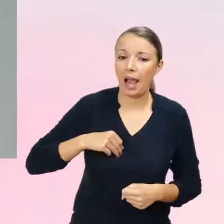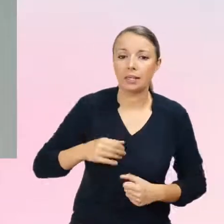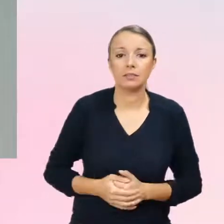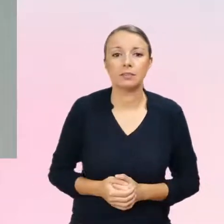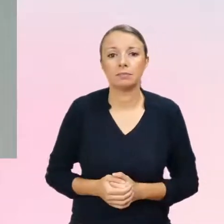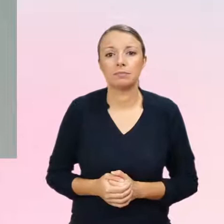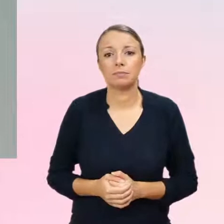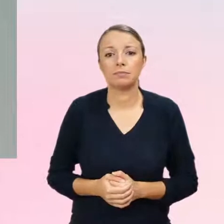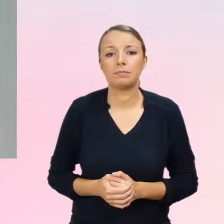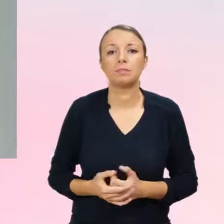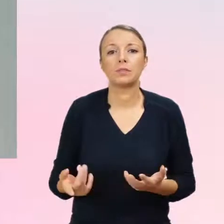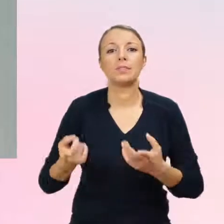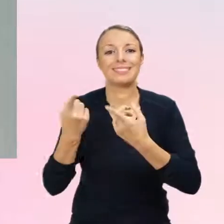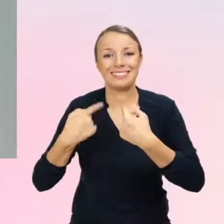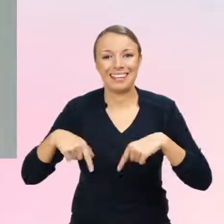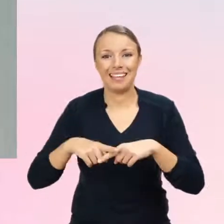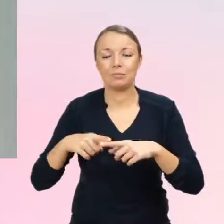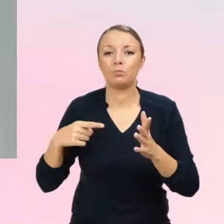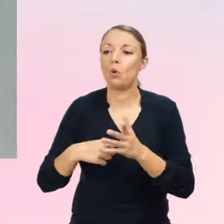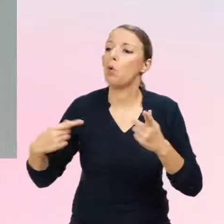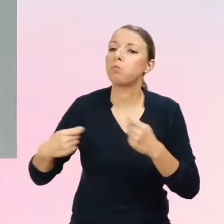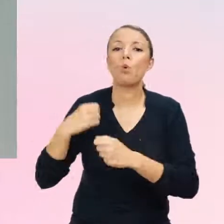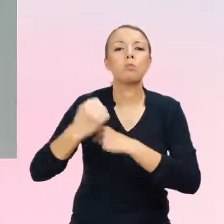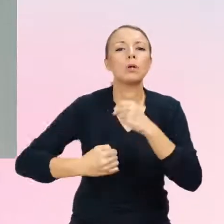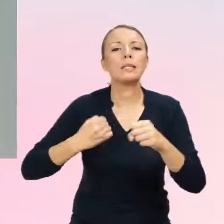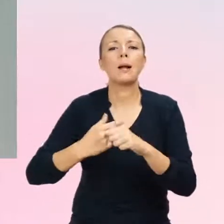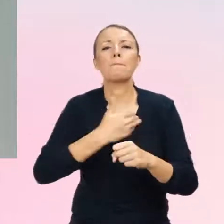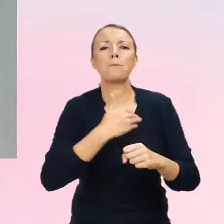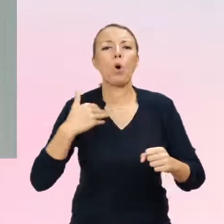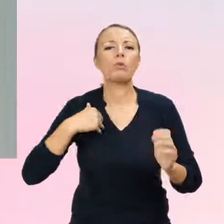który pracuje właśnie nad tymi polskimi standardami,